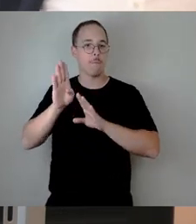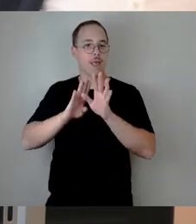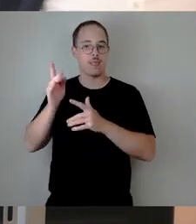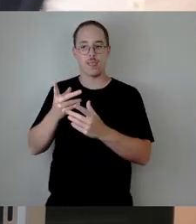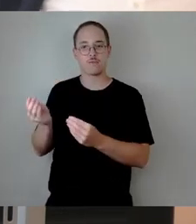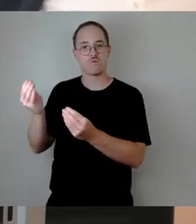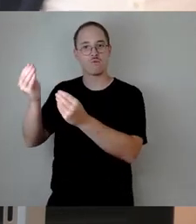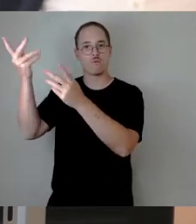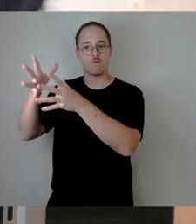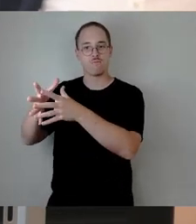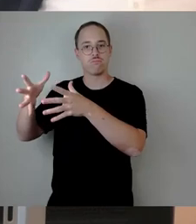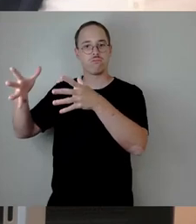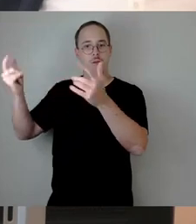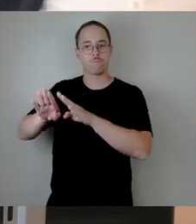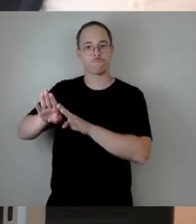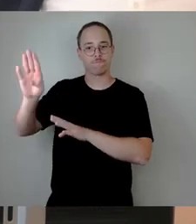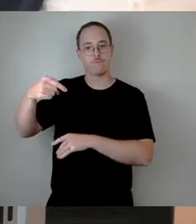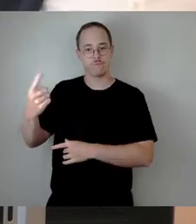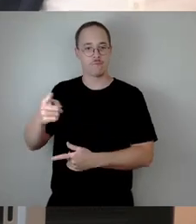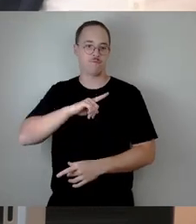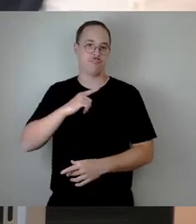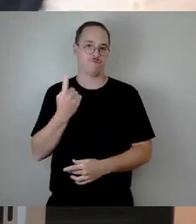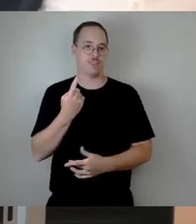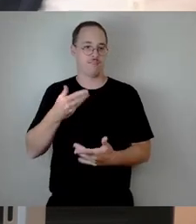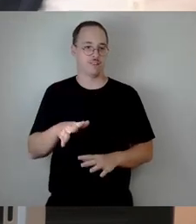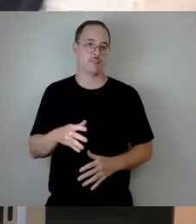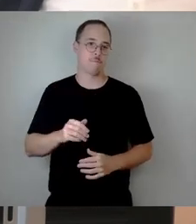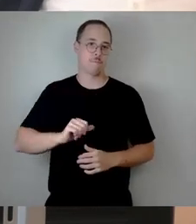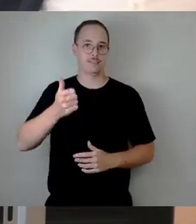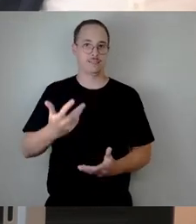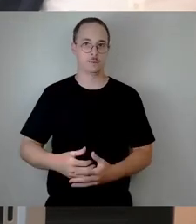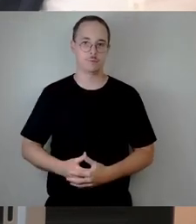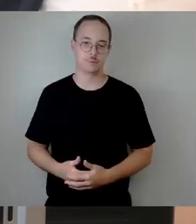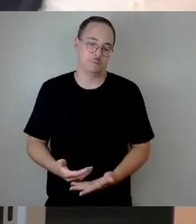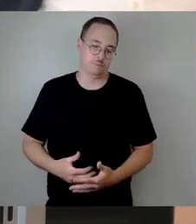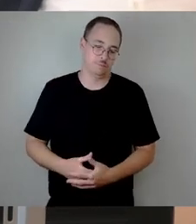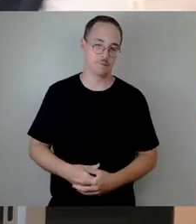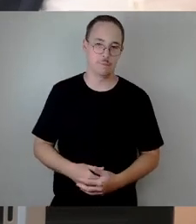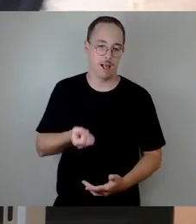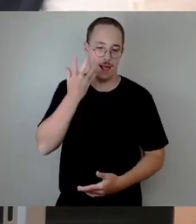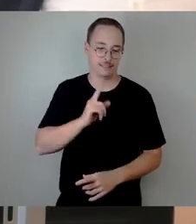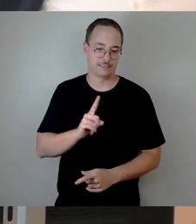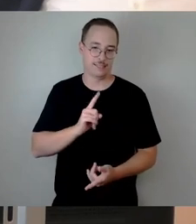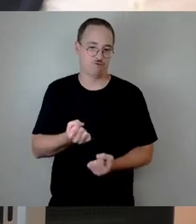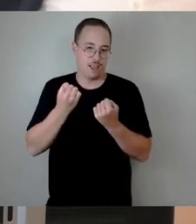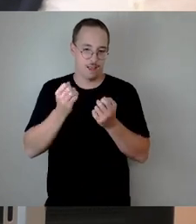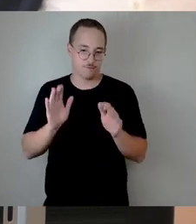Repräsentativität brauchen. Die 12 sind nicht repräsentativ für das, was die Dresdner wollen, überhaupt nicht, gar nicht.